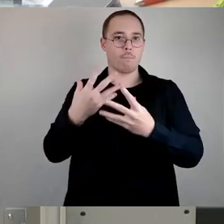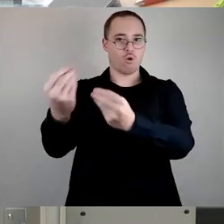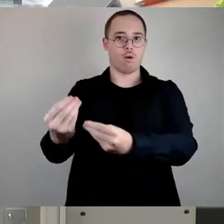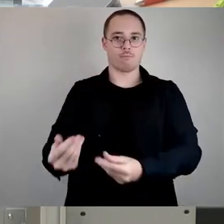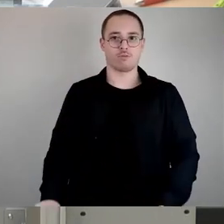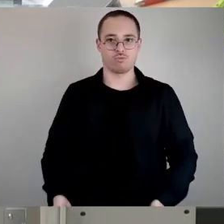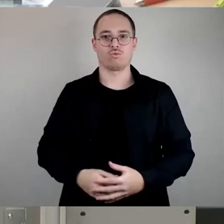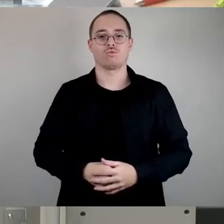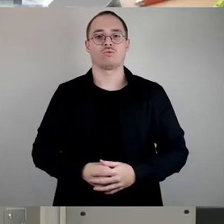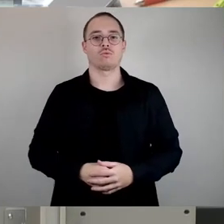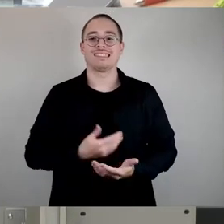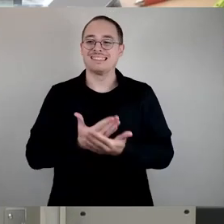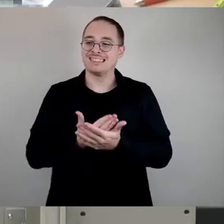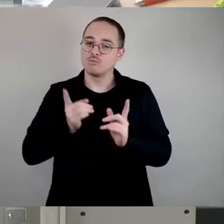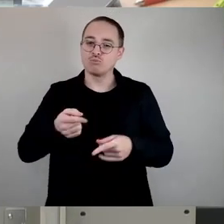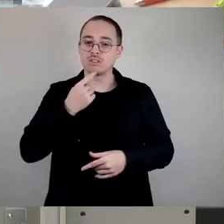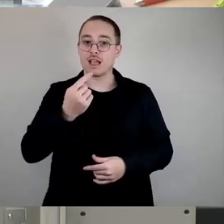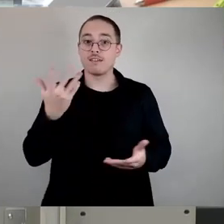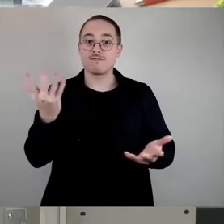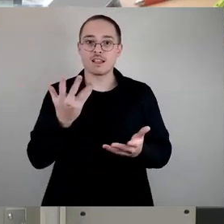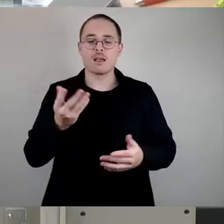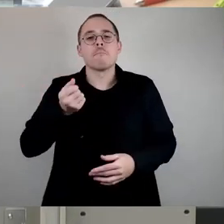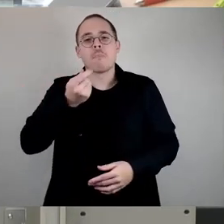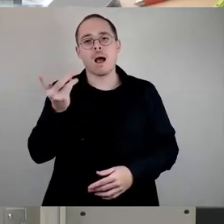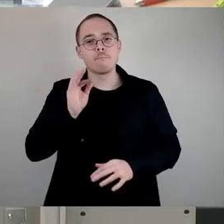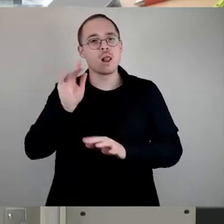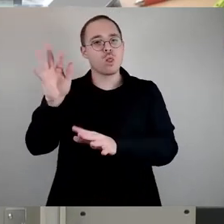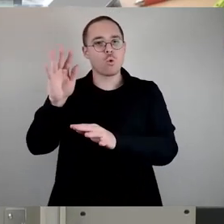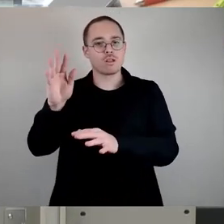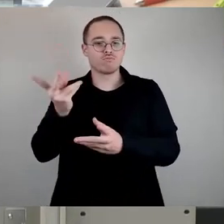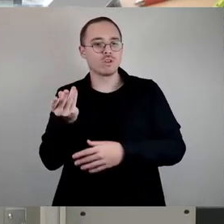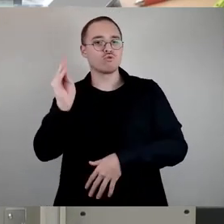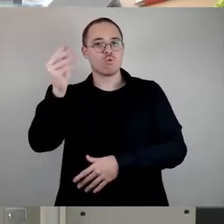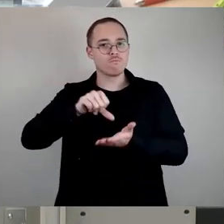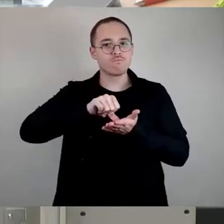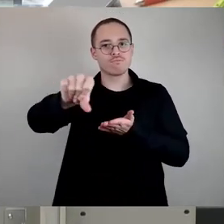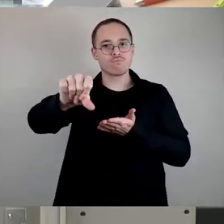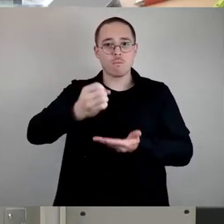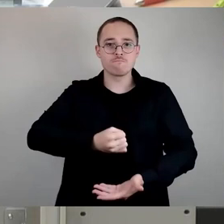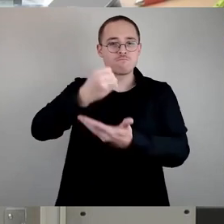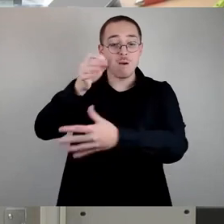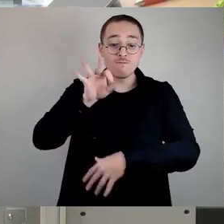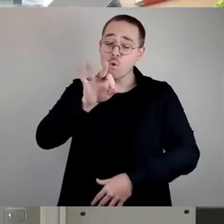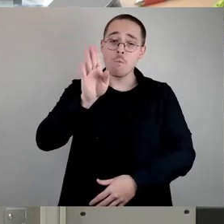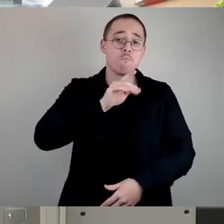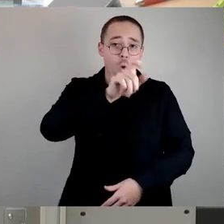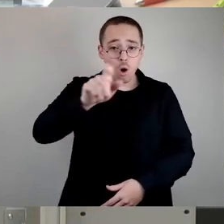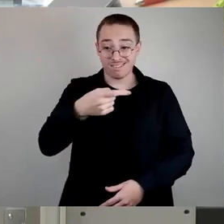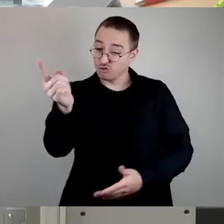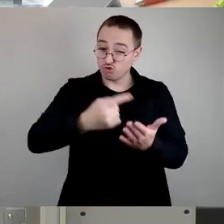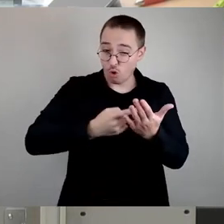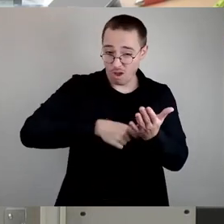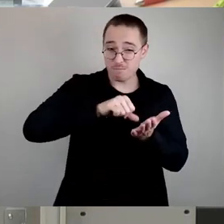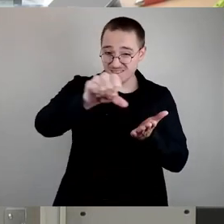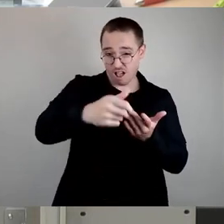sagen, man kann gerne die paar Millionen noch zusätzlich für die Bürger, die Steuern zahlen, Bruttosozialprodukt